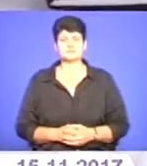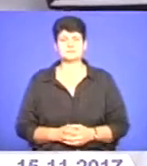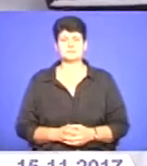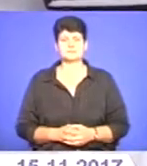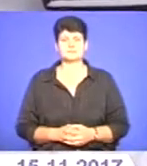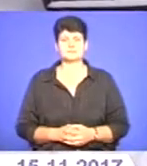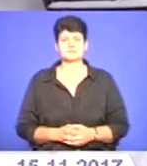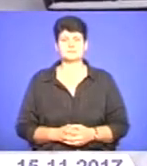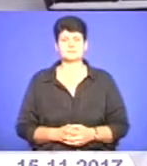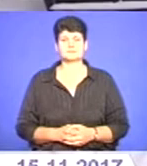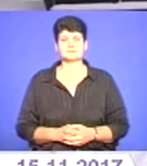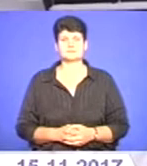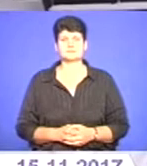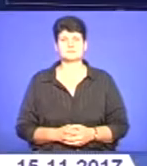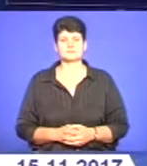ТТБ.